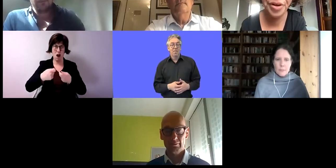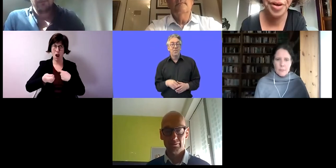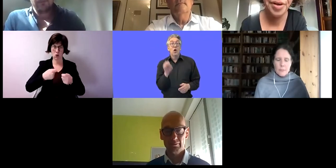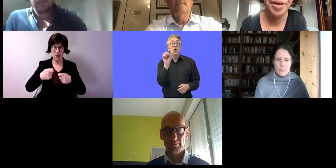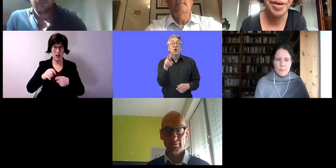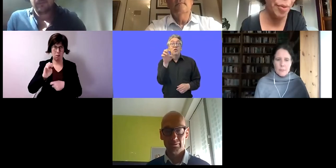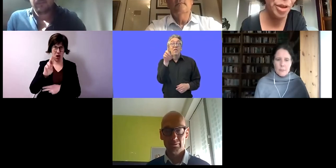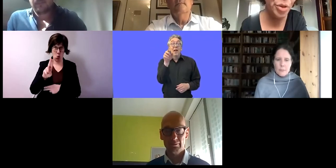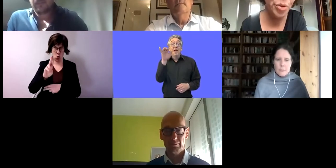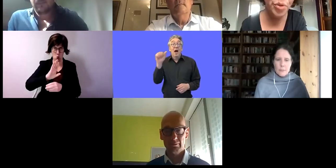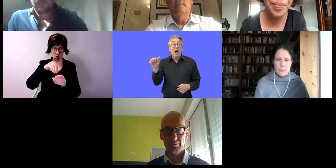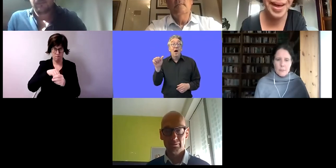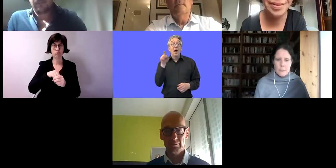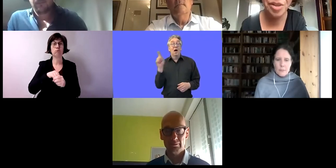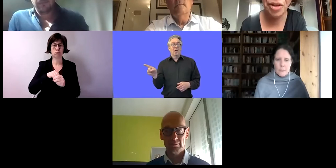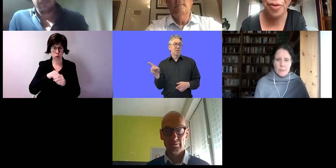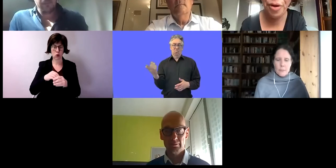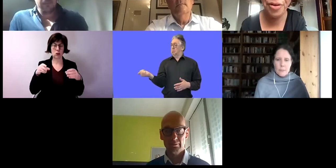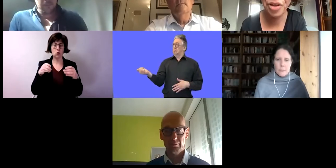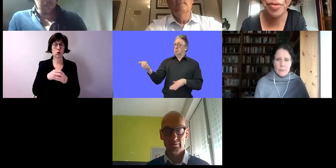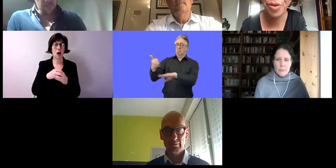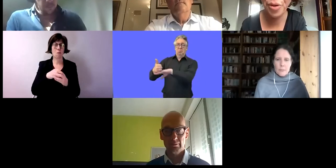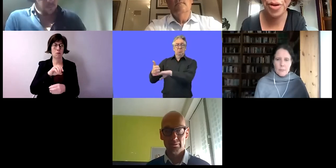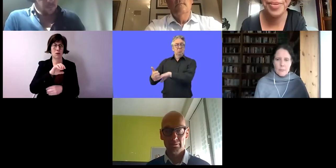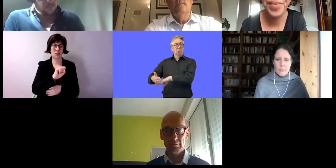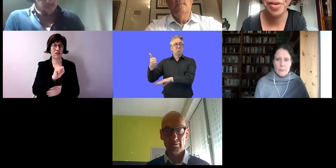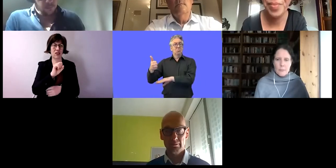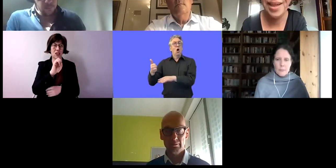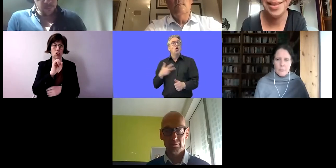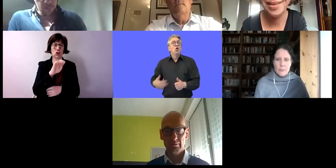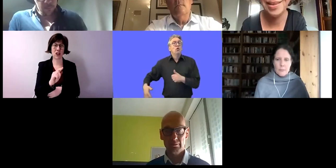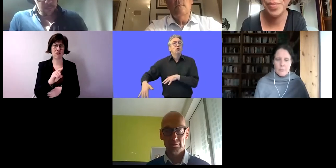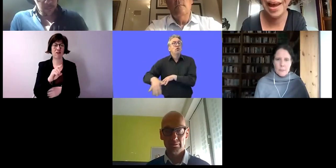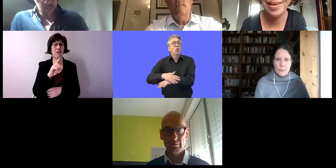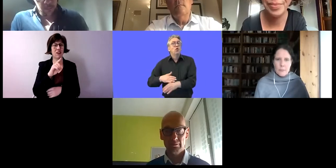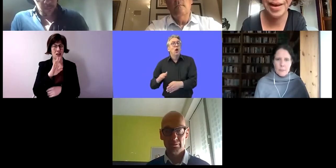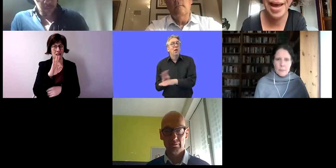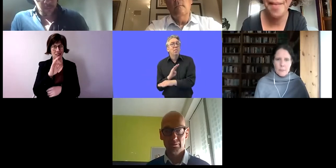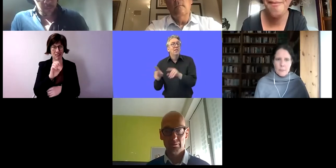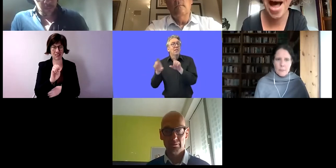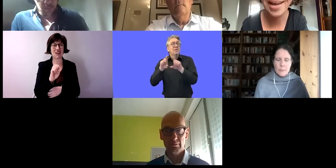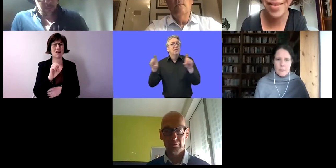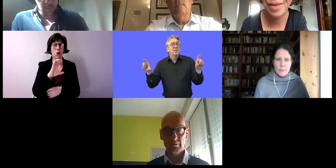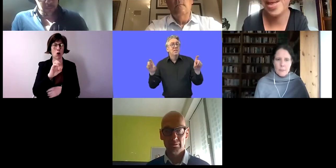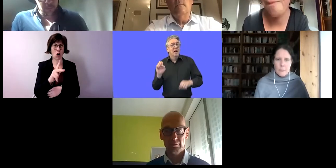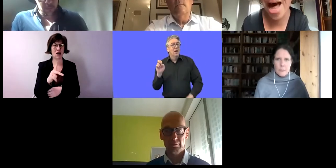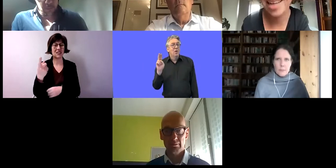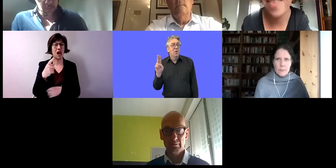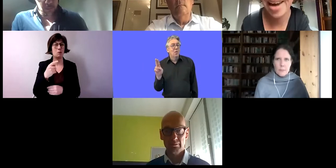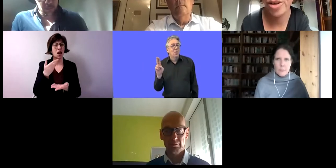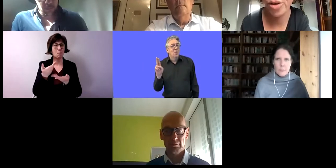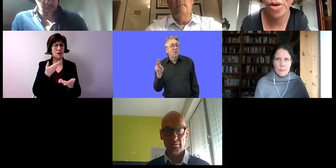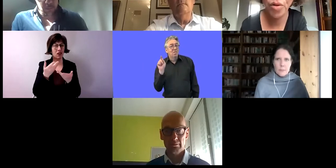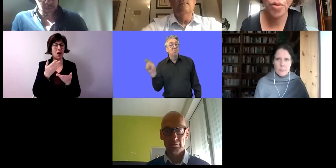und in der Europäischen Union und gemeinsam mit Steff Koch, Steff de Koch aus Belgien. Der ist Berater bei Mardwerk, bei der